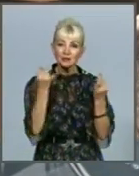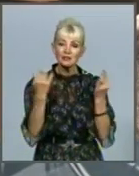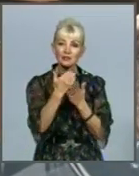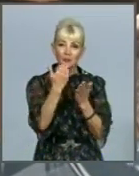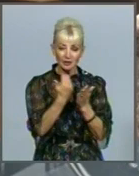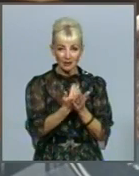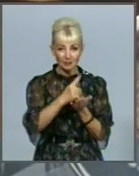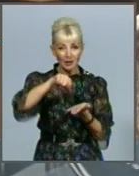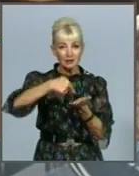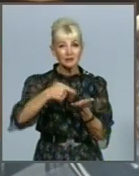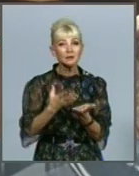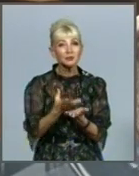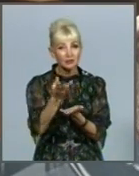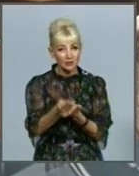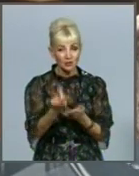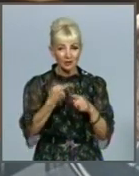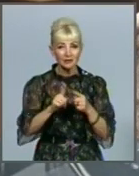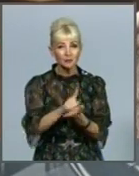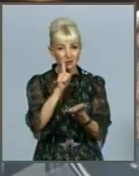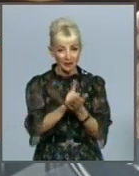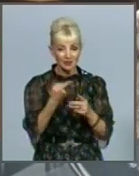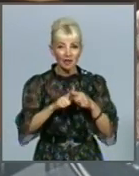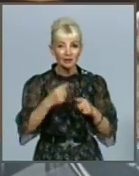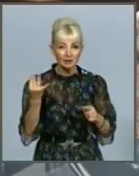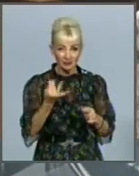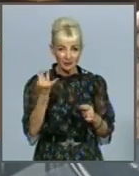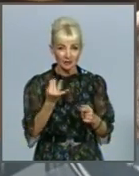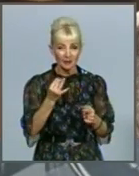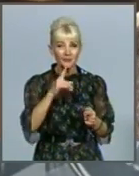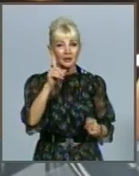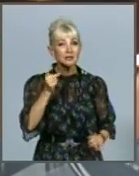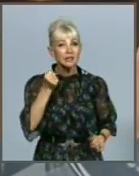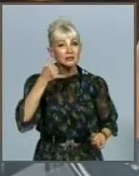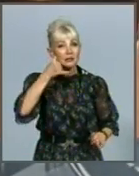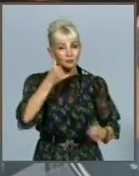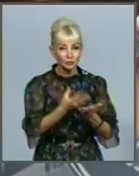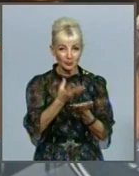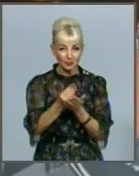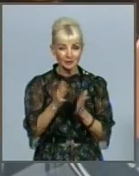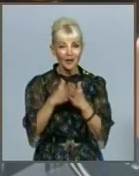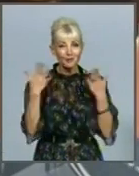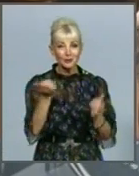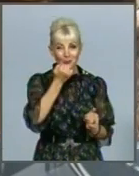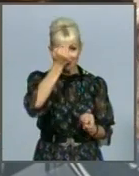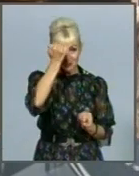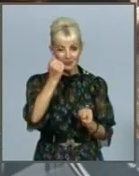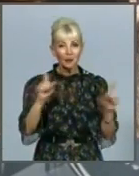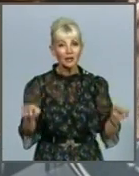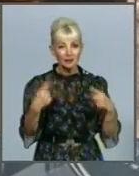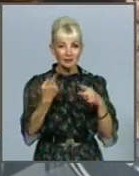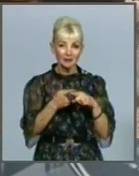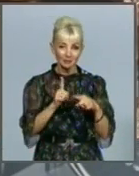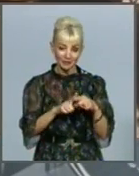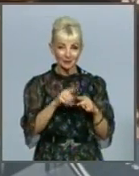платіжі – це обов'язково, це цікаво, за телефон платити теж. Більше дякую організаторам